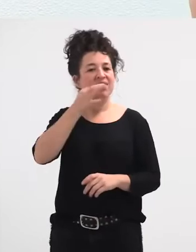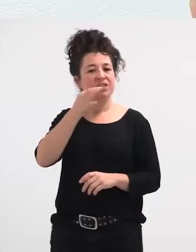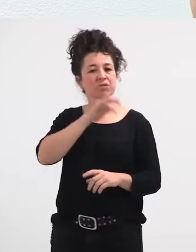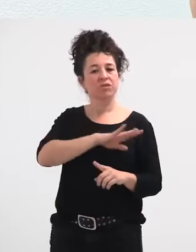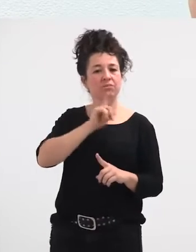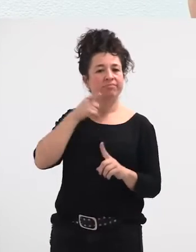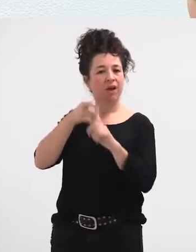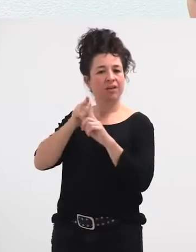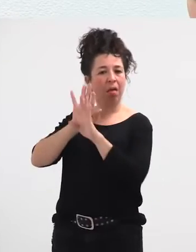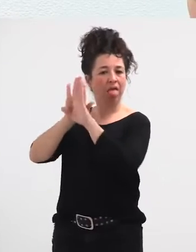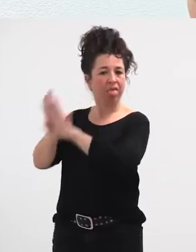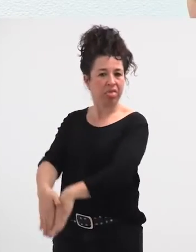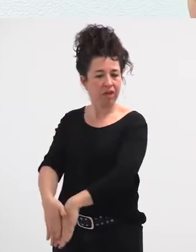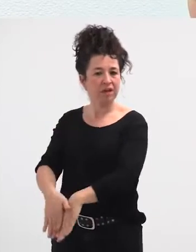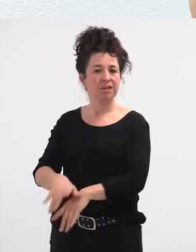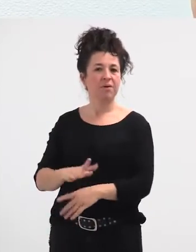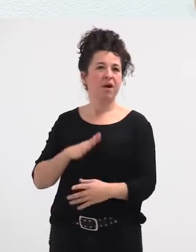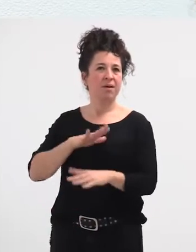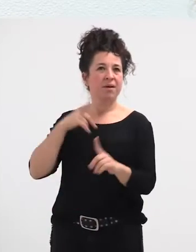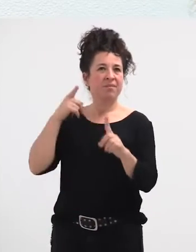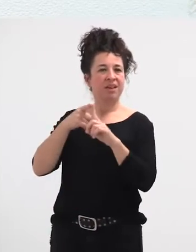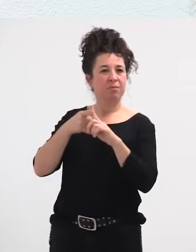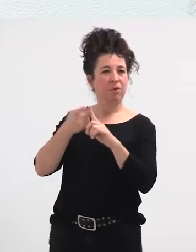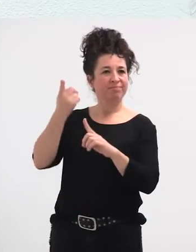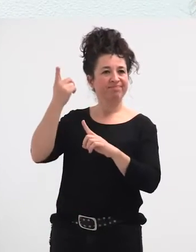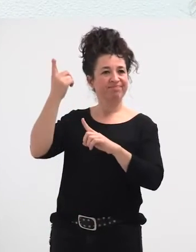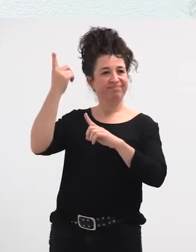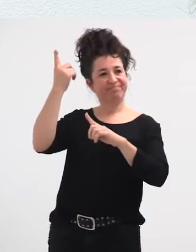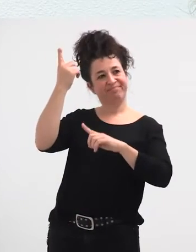ez tema adierazteko nola hori tenean esango guluke.